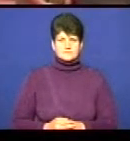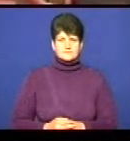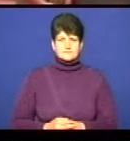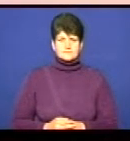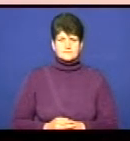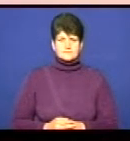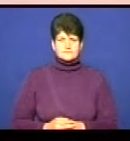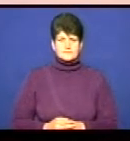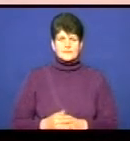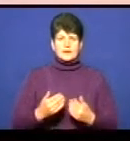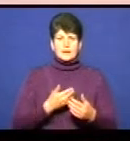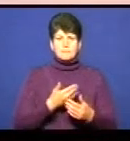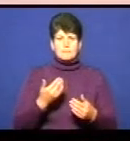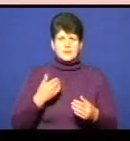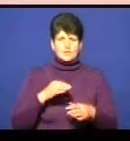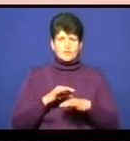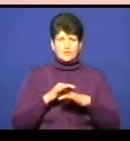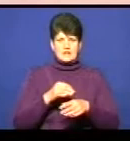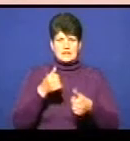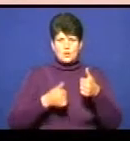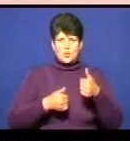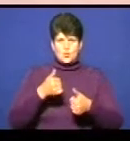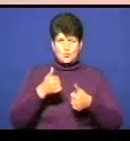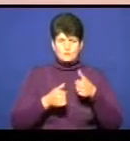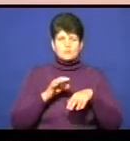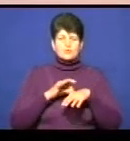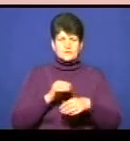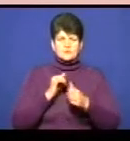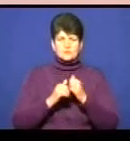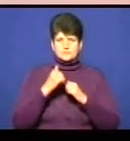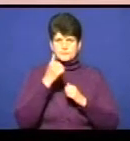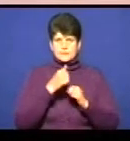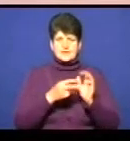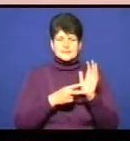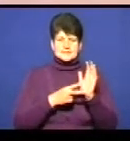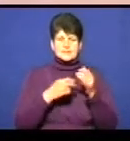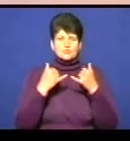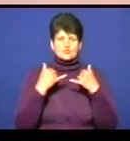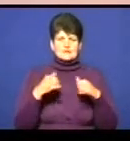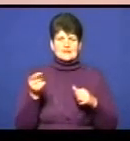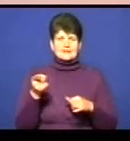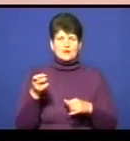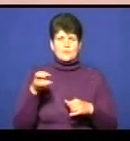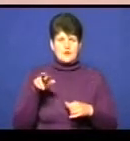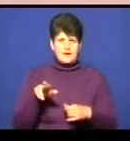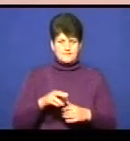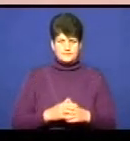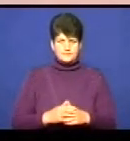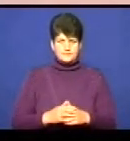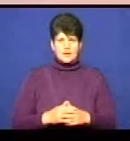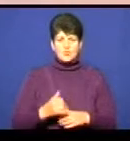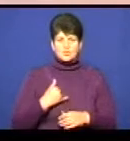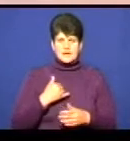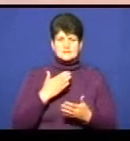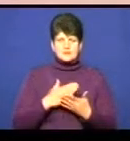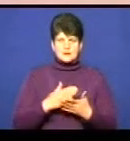«Ми провели конкурс, він проводиться щорічно, «Сім чудес Тернопілля». В нас є